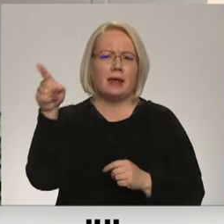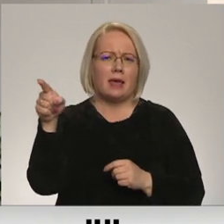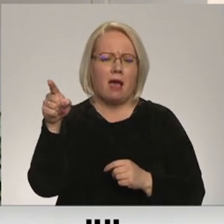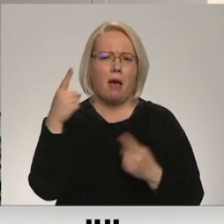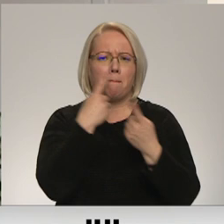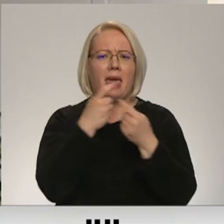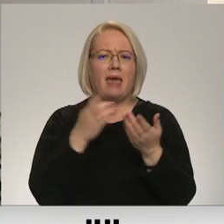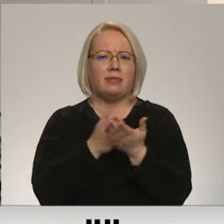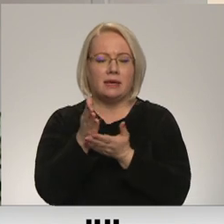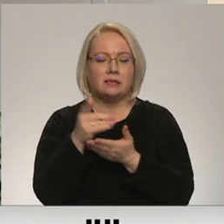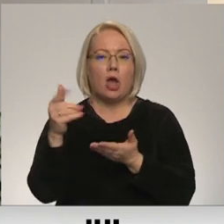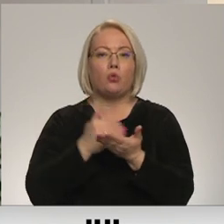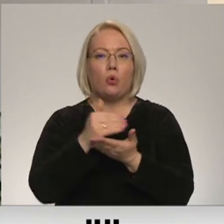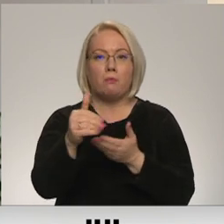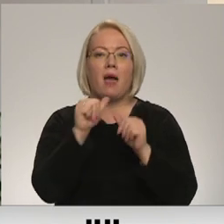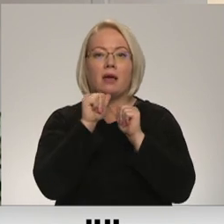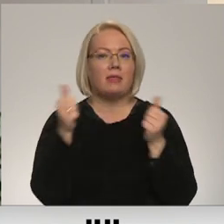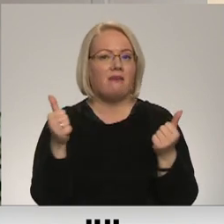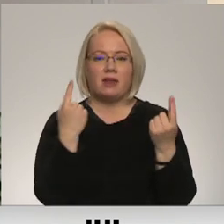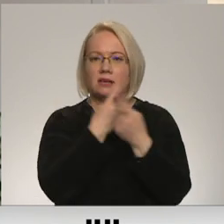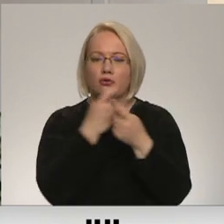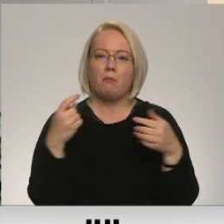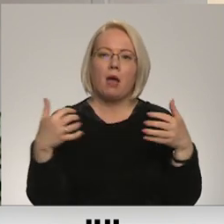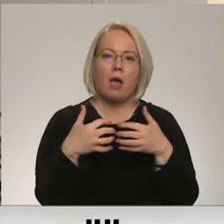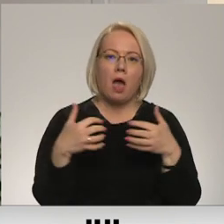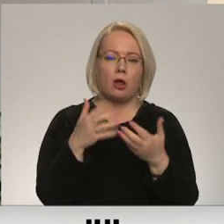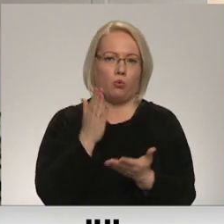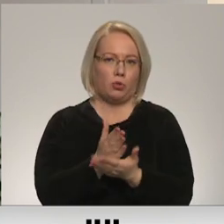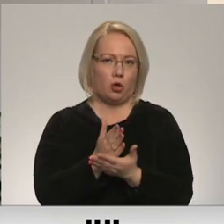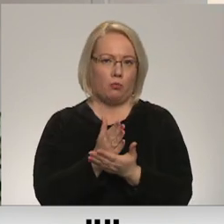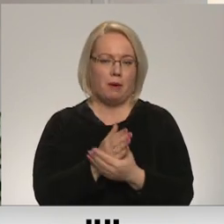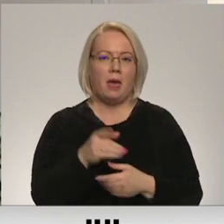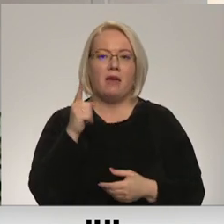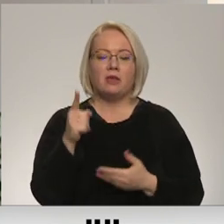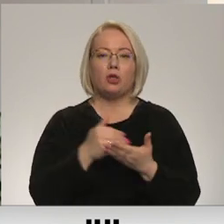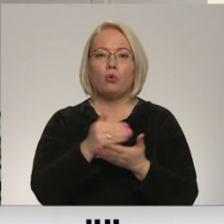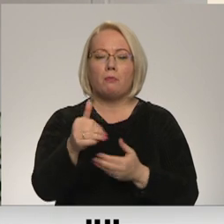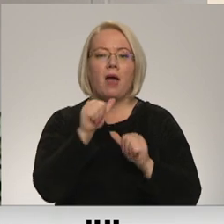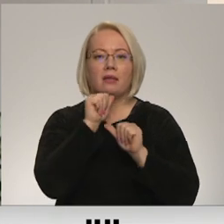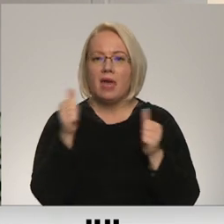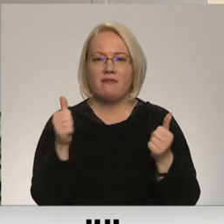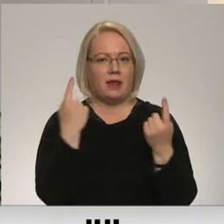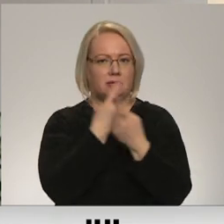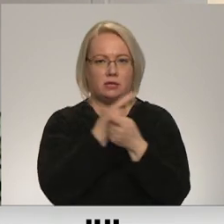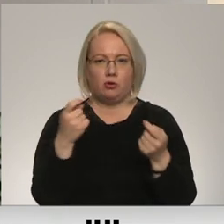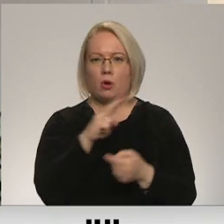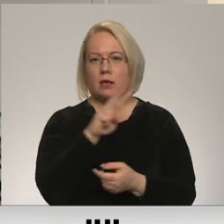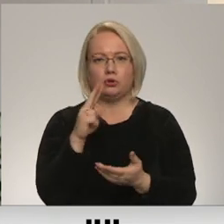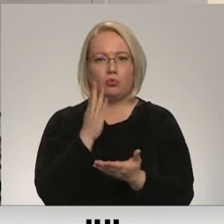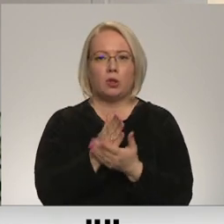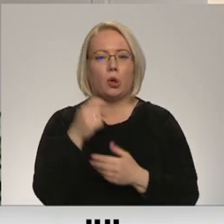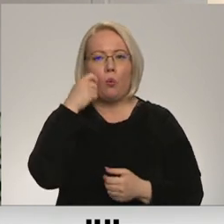turpmāk viņi nevarēs ziņot par kāra notikumiem. Turpāk viņi nevarēs ziņot par to, kas notiek